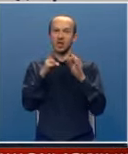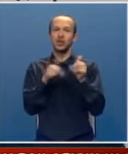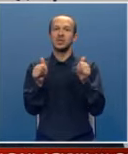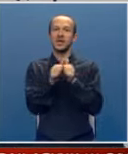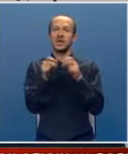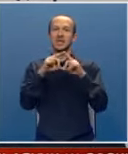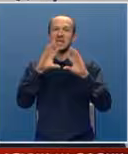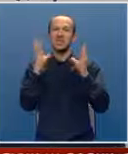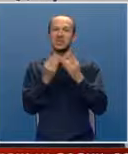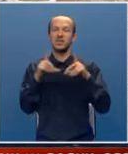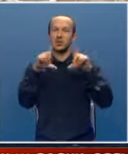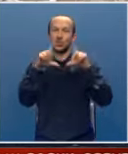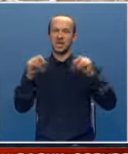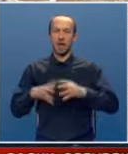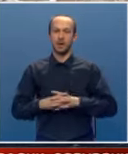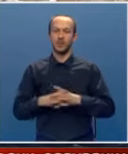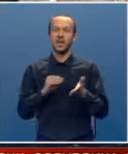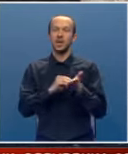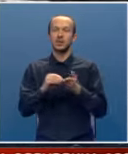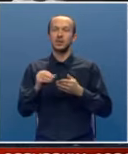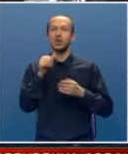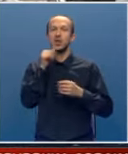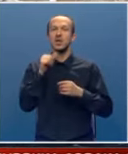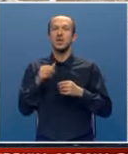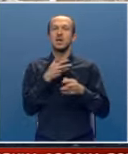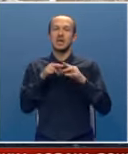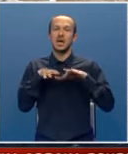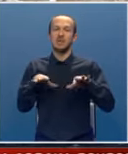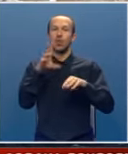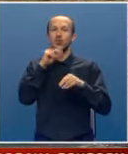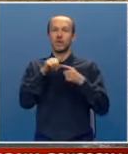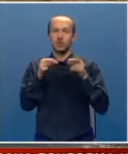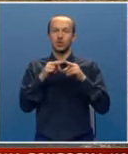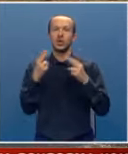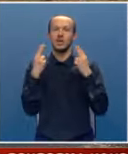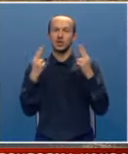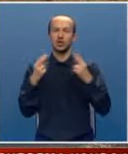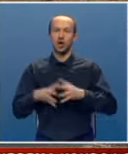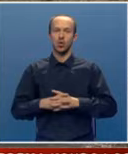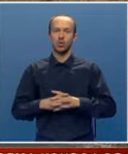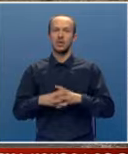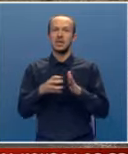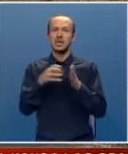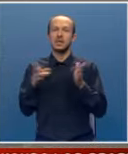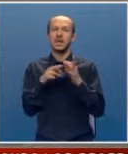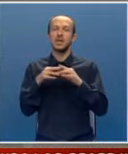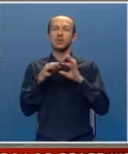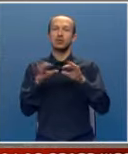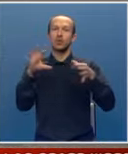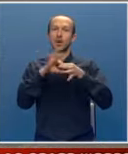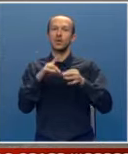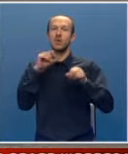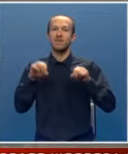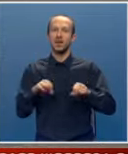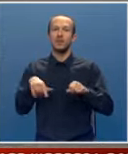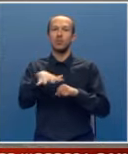saradnji sa svim relevantnim institucijama. Istaknuto je i da je za razvoj opštine Foča veoma značajno da se istraje na sprovođenju projekata koje